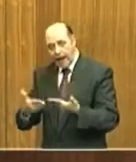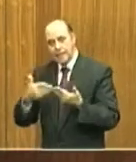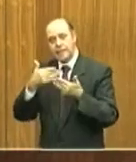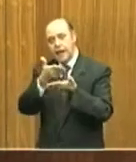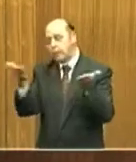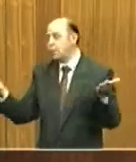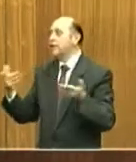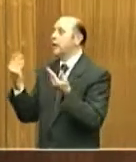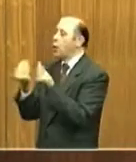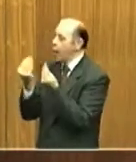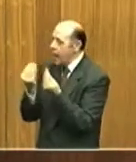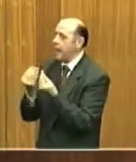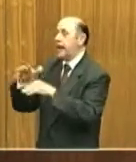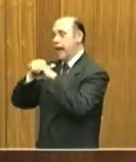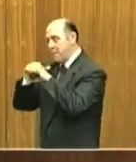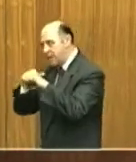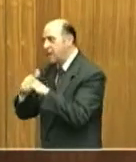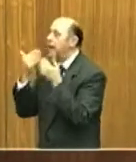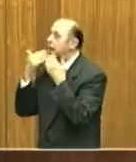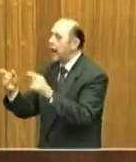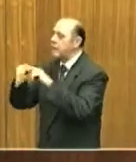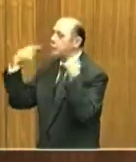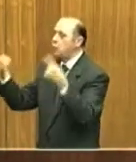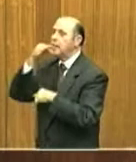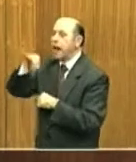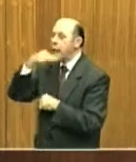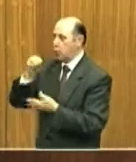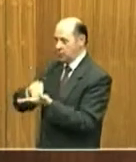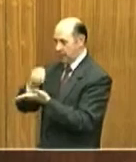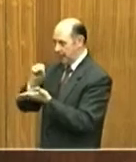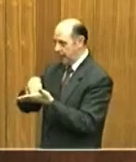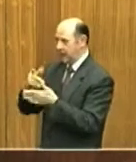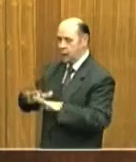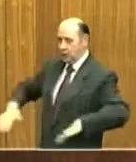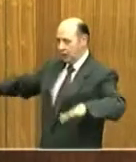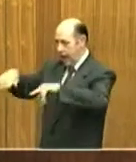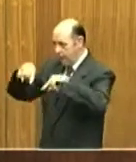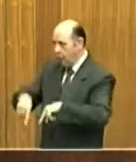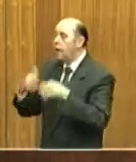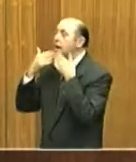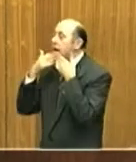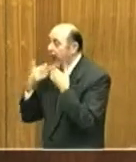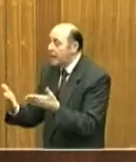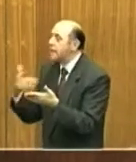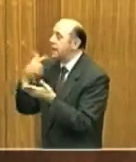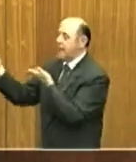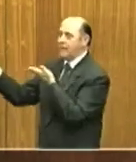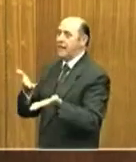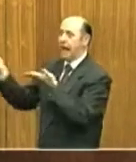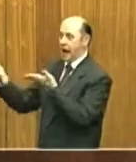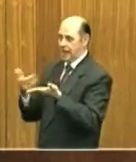cari colleghi, cari amici, grazie a tutti i relatori presenti a questo tavolo e a tutti gli invitati che hanno voluto essere oggi con noi.